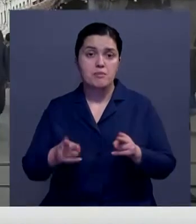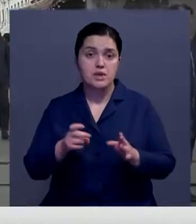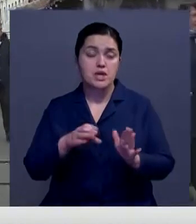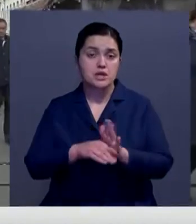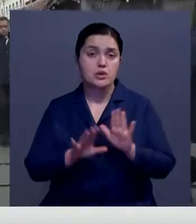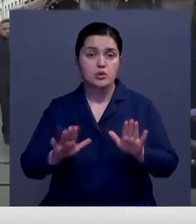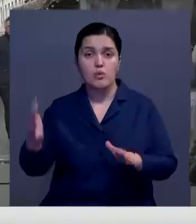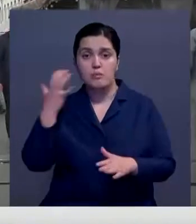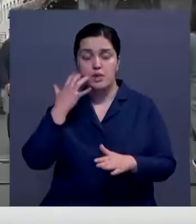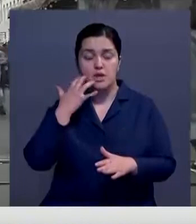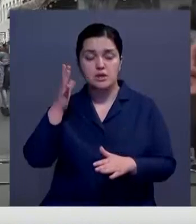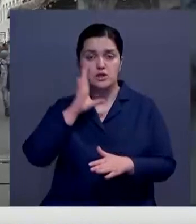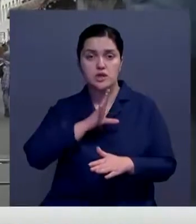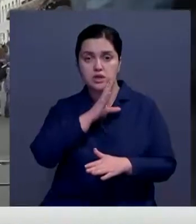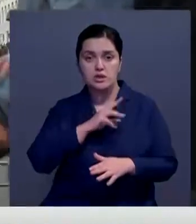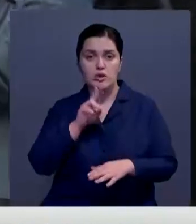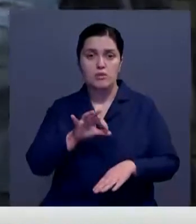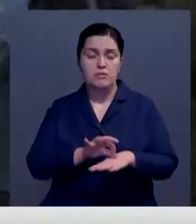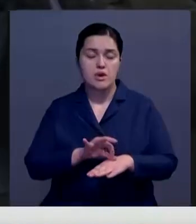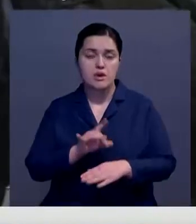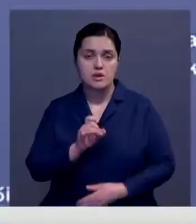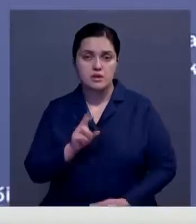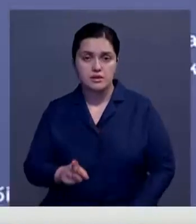лишь беременных женщин и пациентов с онкологией.